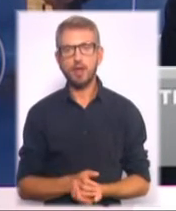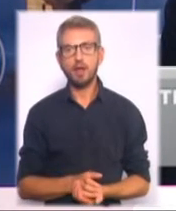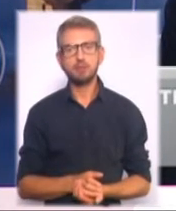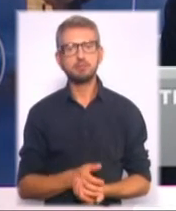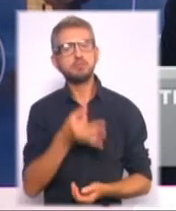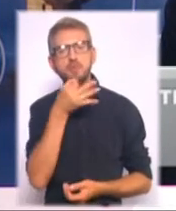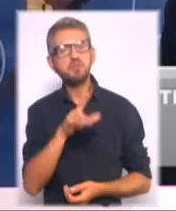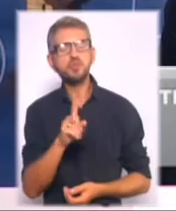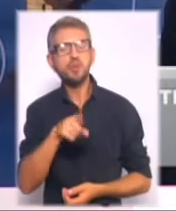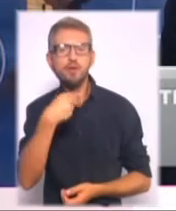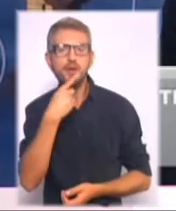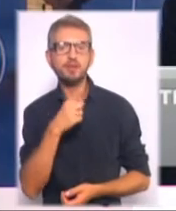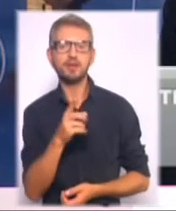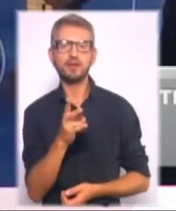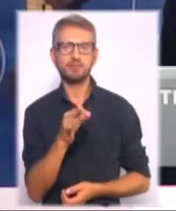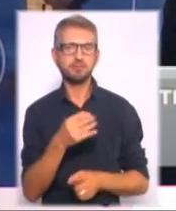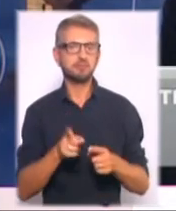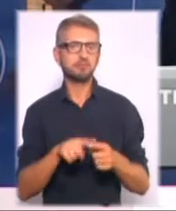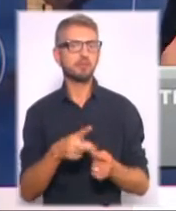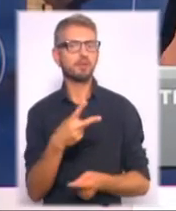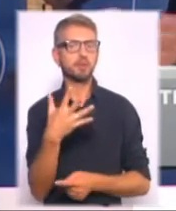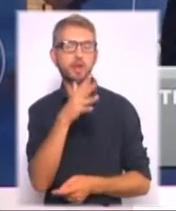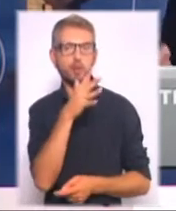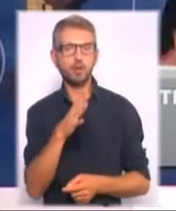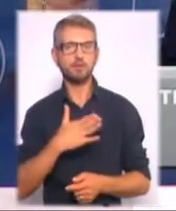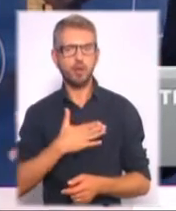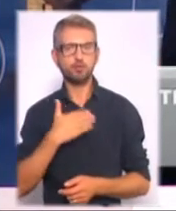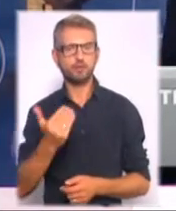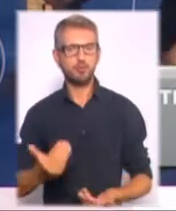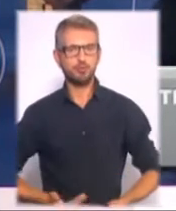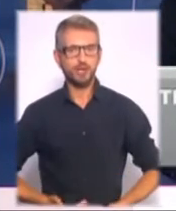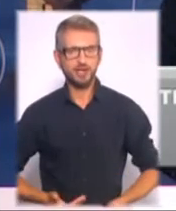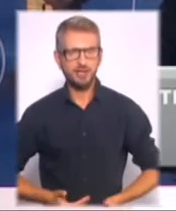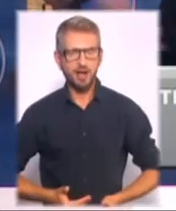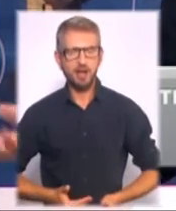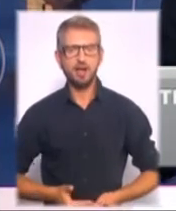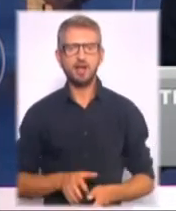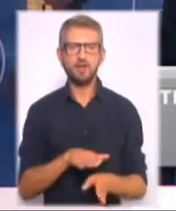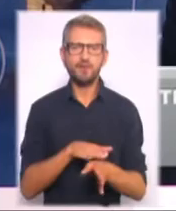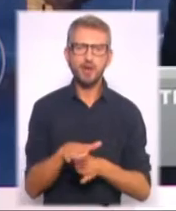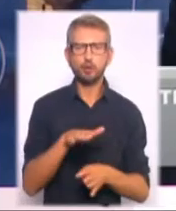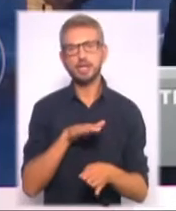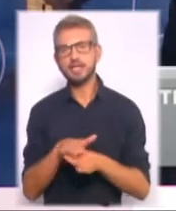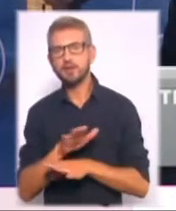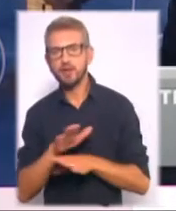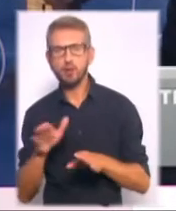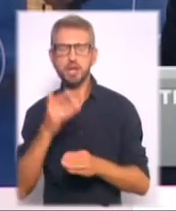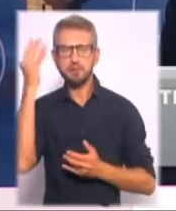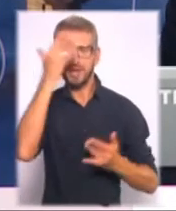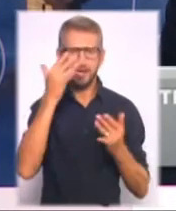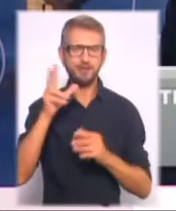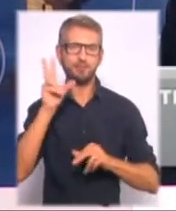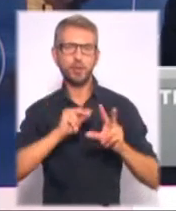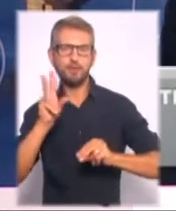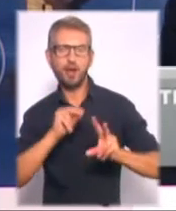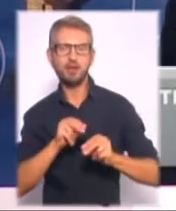це все ж таки 25 років нашого з вами життя, втілених, невтілених, мрій та сподівань, наскільки вони